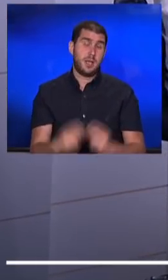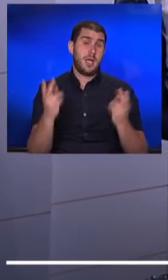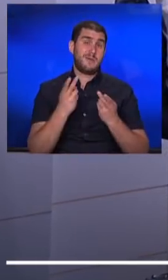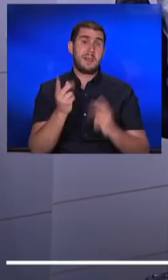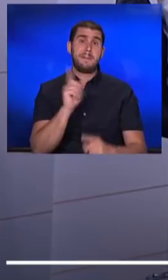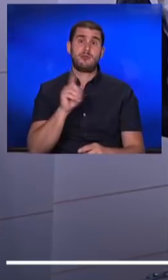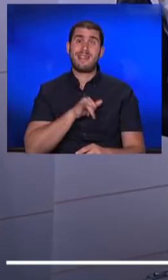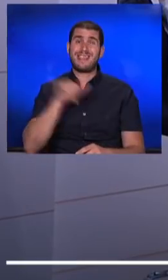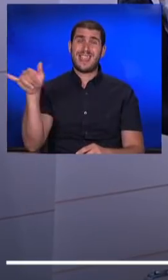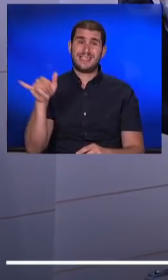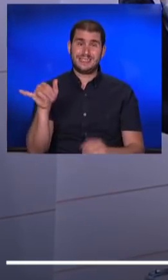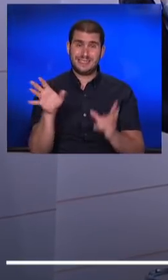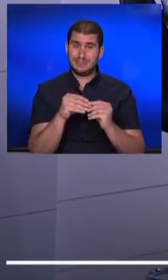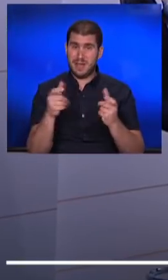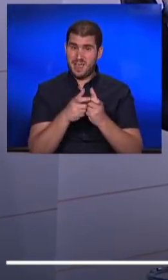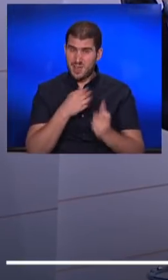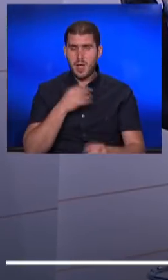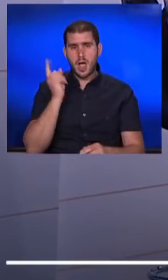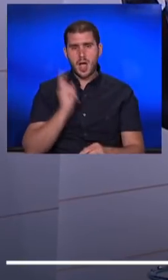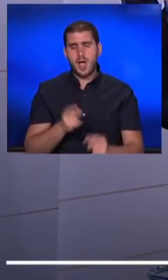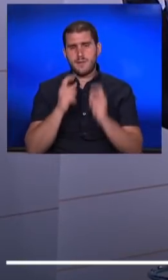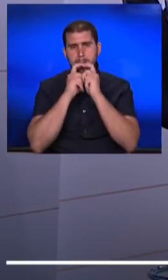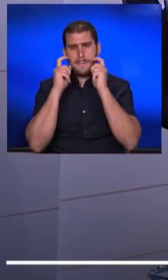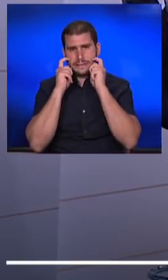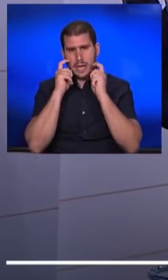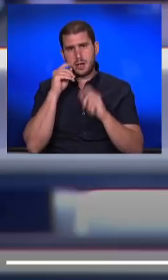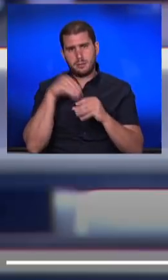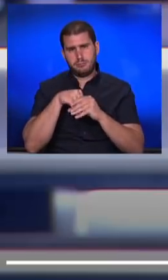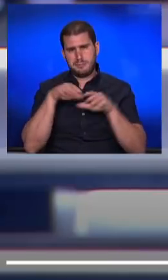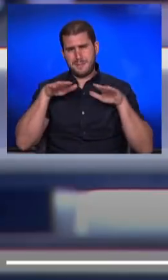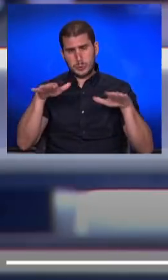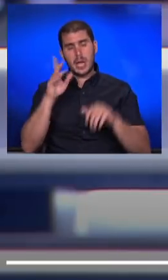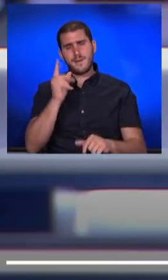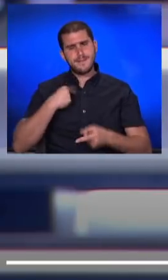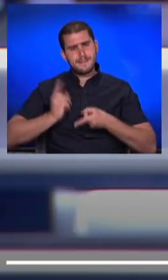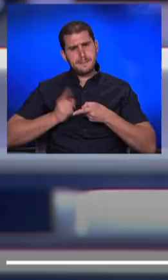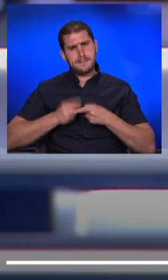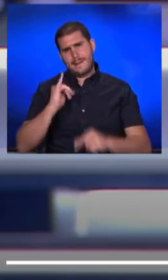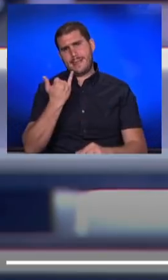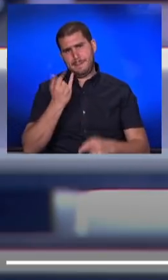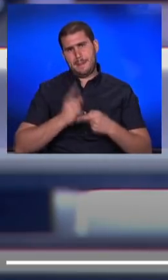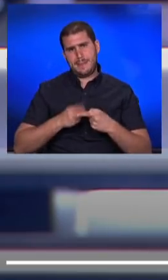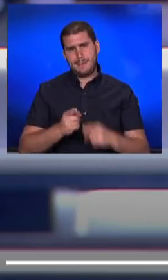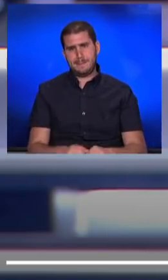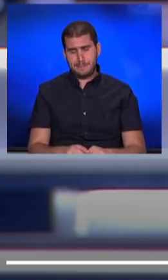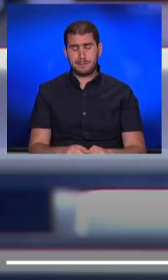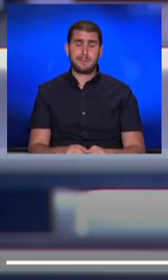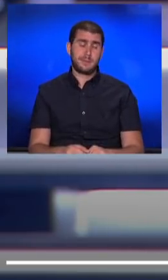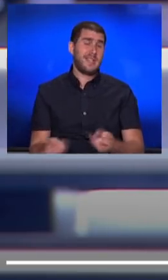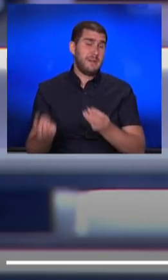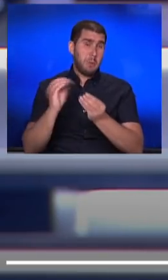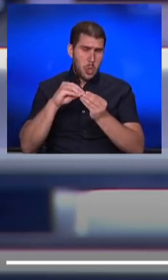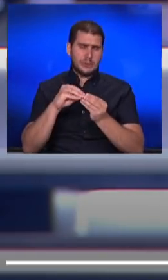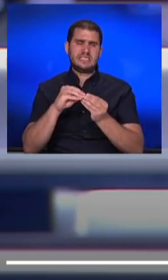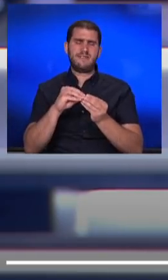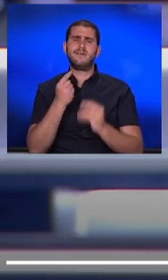שטס איתנו חייב לעתות מסכה ואנחנו מקפידים על כך. ומעבר לכך אנחנו